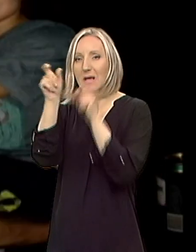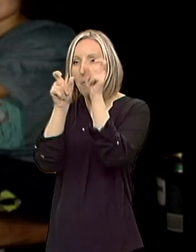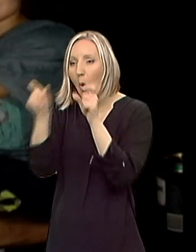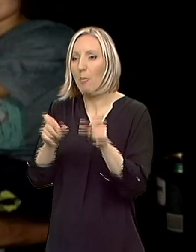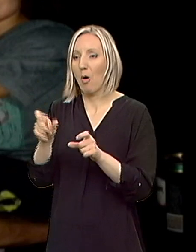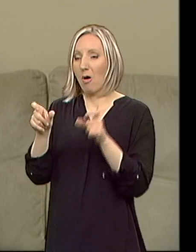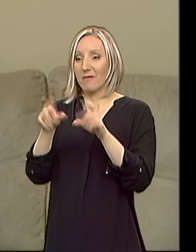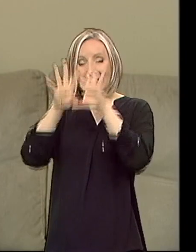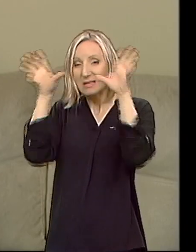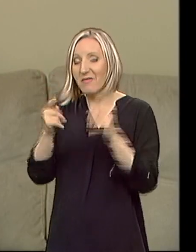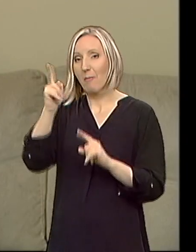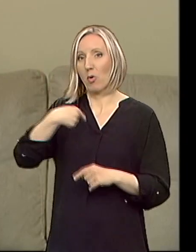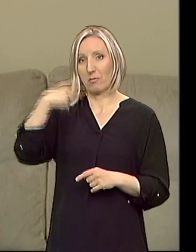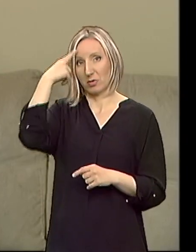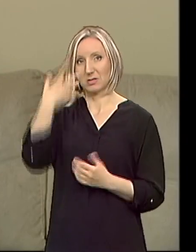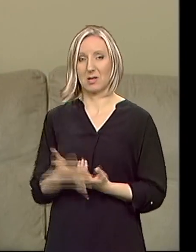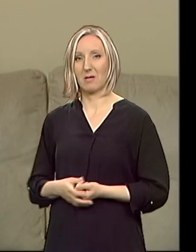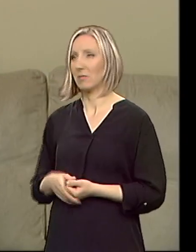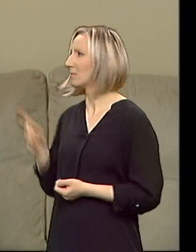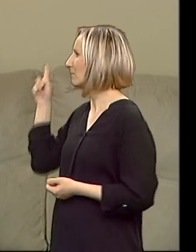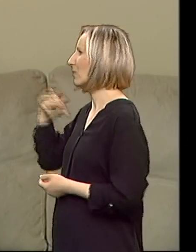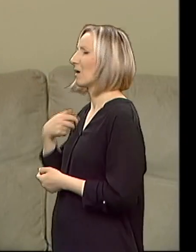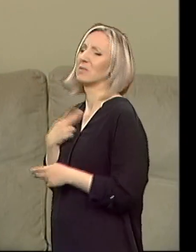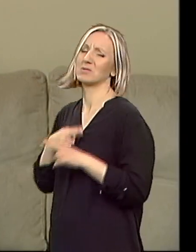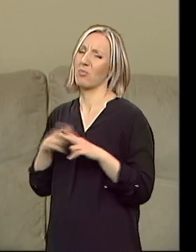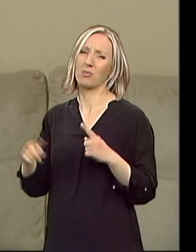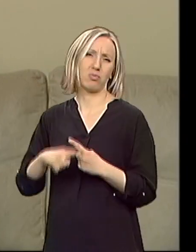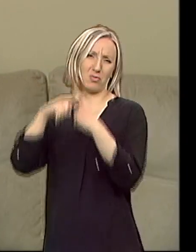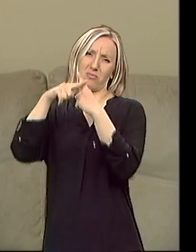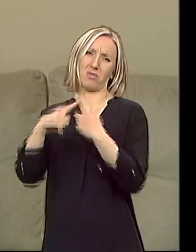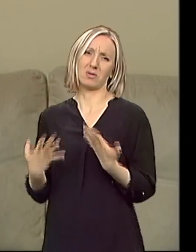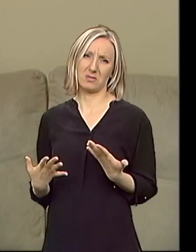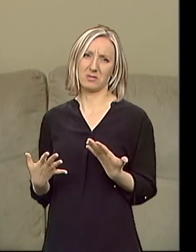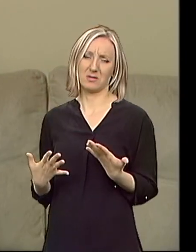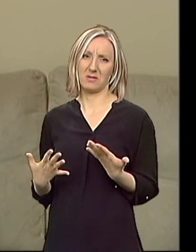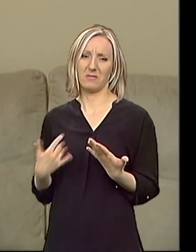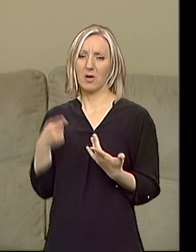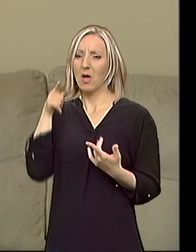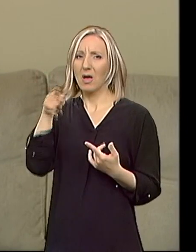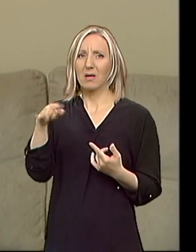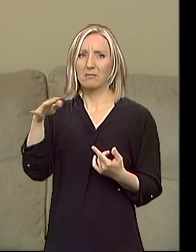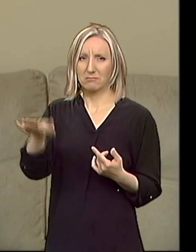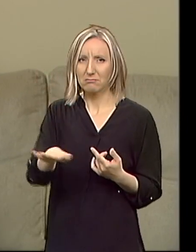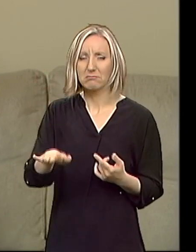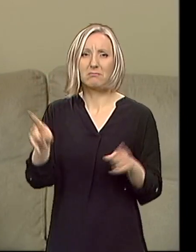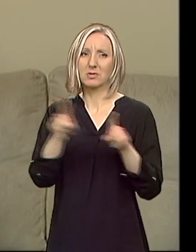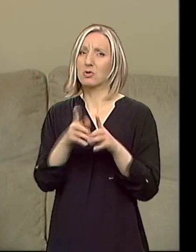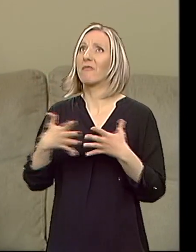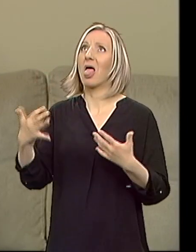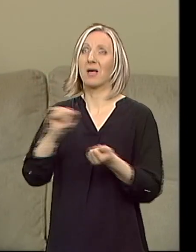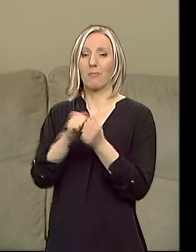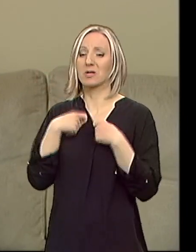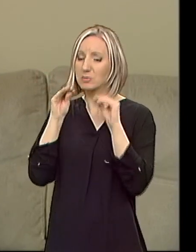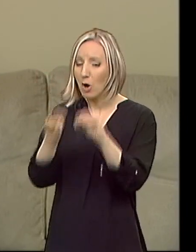terminologiju i sve život. Mi smo puni optimizma, zaista, i on je puno optimizma i on je jedan veliki borac. Mi smo prosto naučili njega da